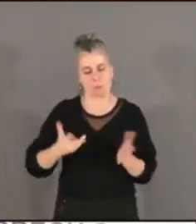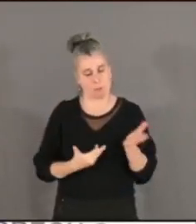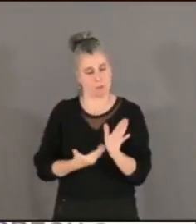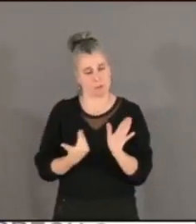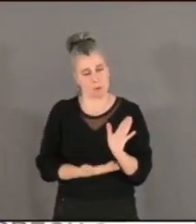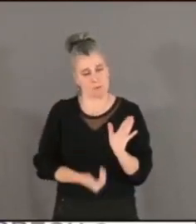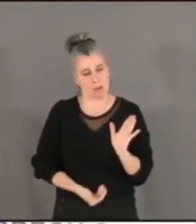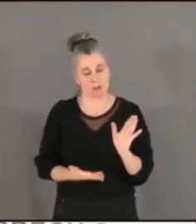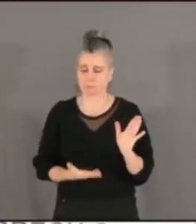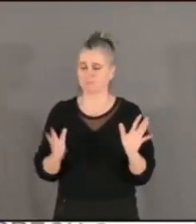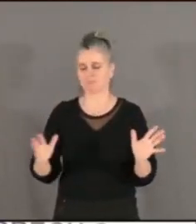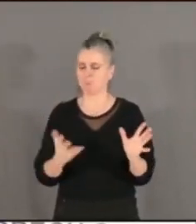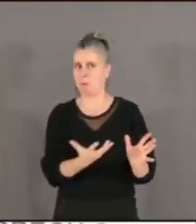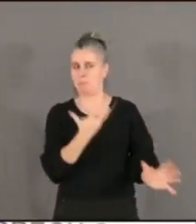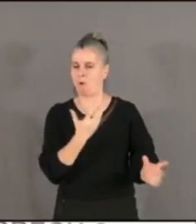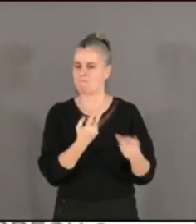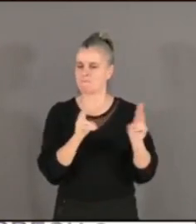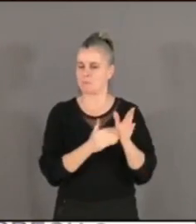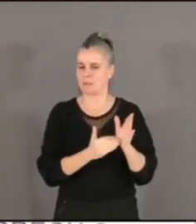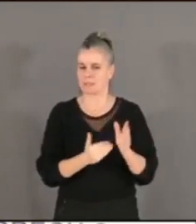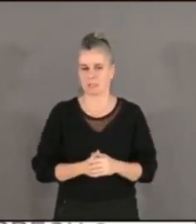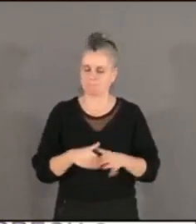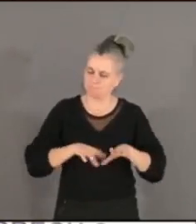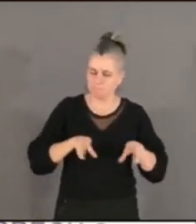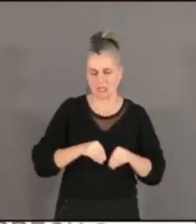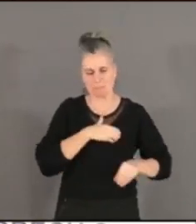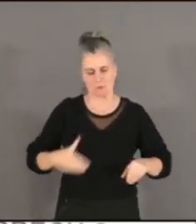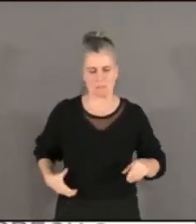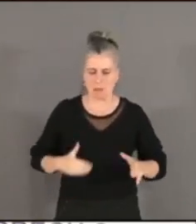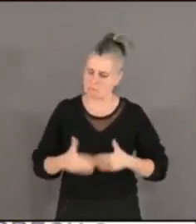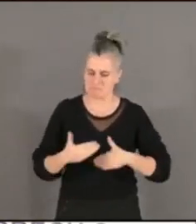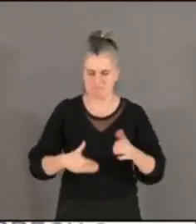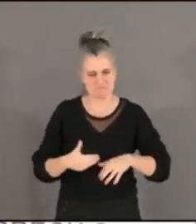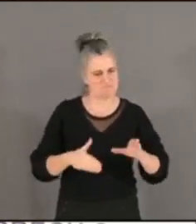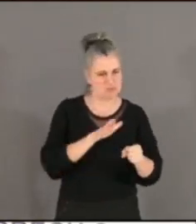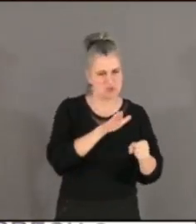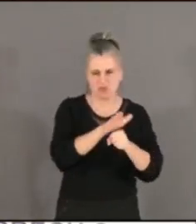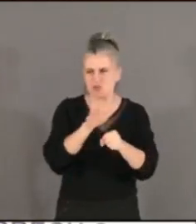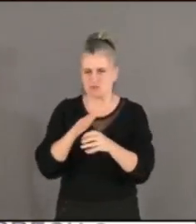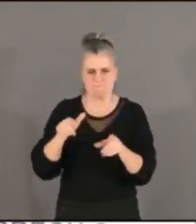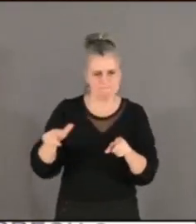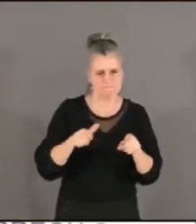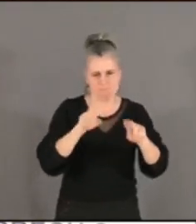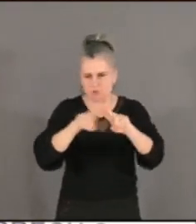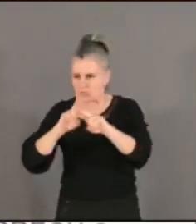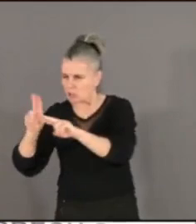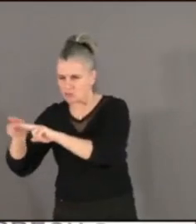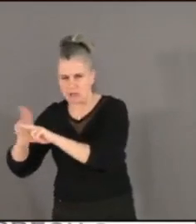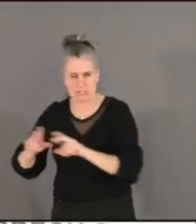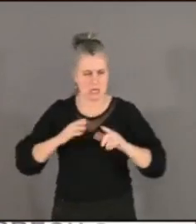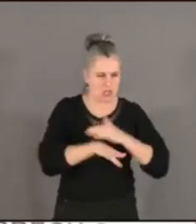Marseille. L'équipe municipale poursuit les nombreux chantiers qui lui sont tant nécessaires pour les écoles, pour l'environnement, pour le logement,